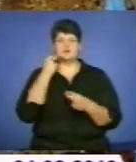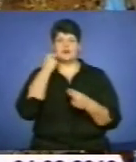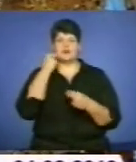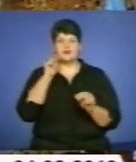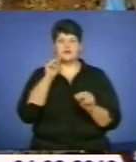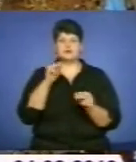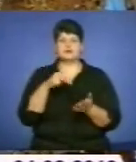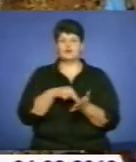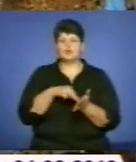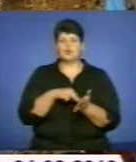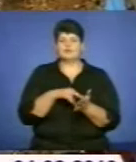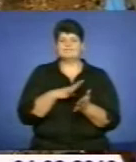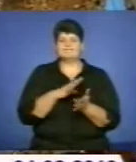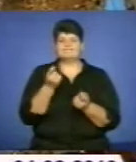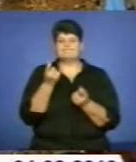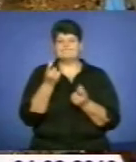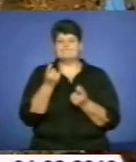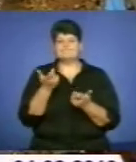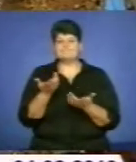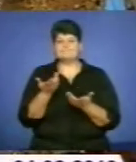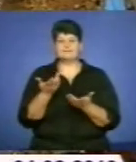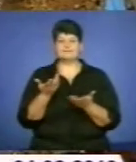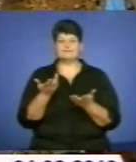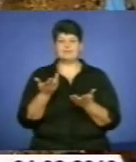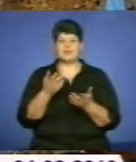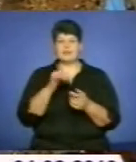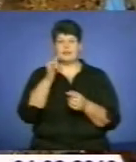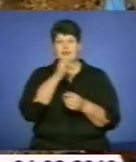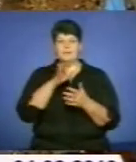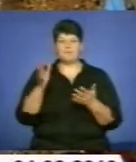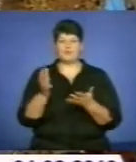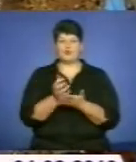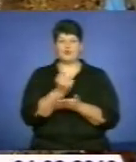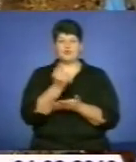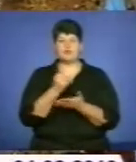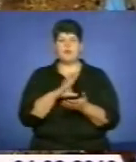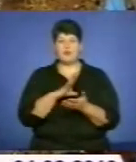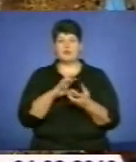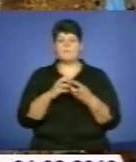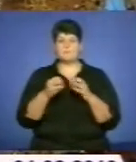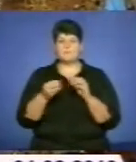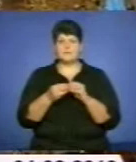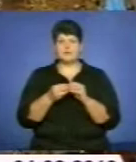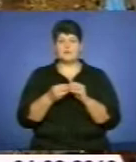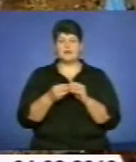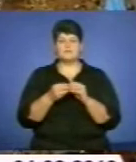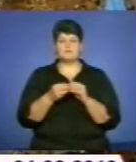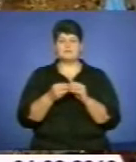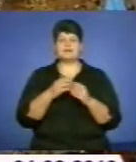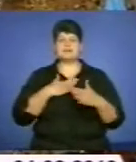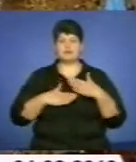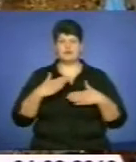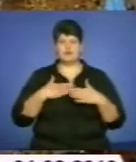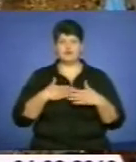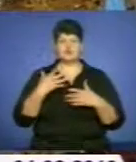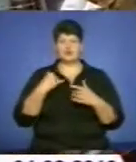а тепер вона трошки, що в мені на світі не пішла, трошки були проблеми. Але я задоволена, що я